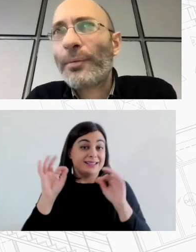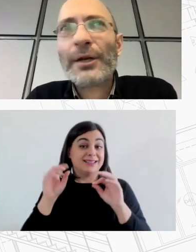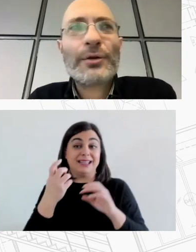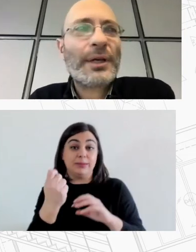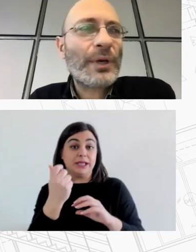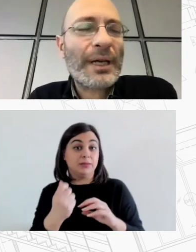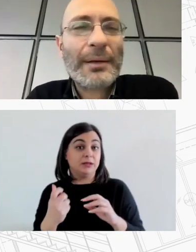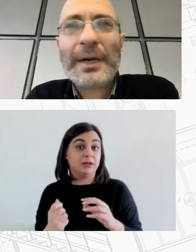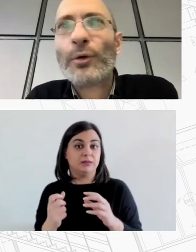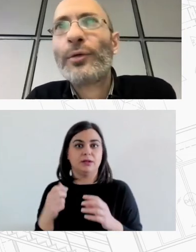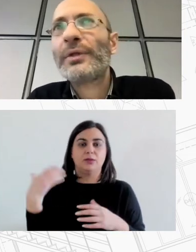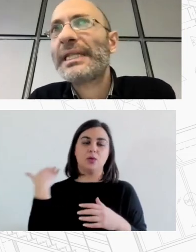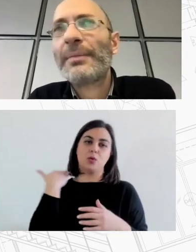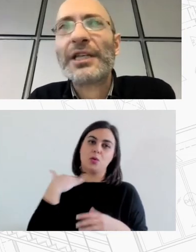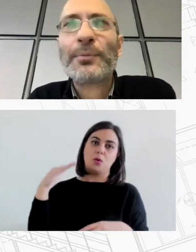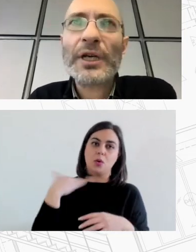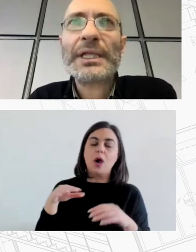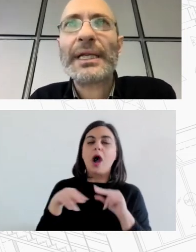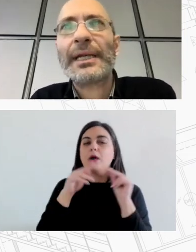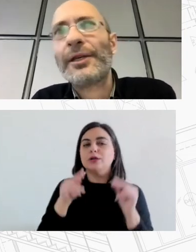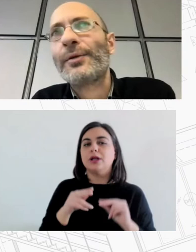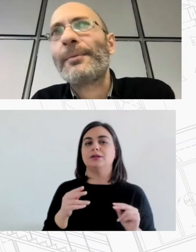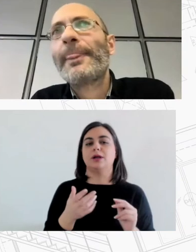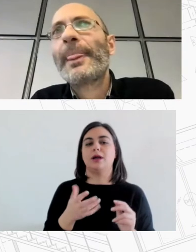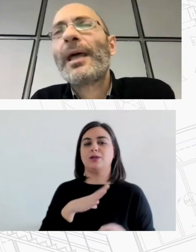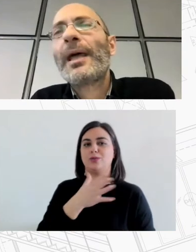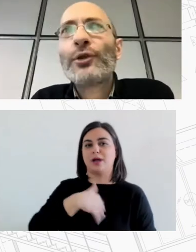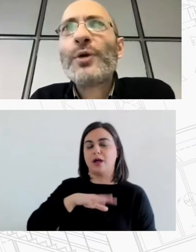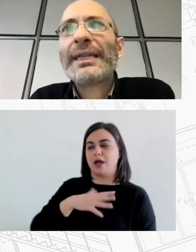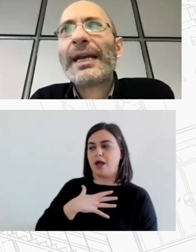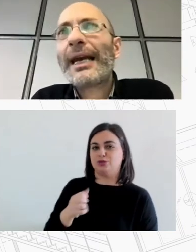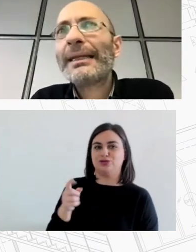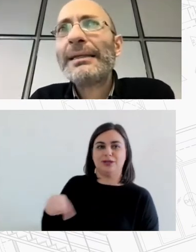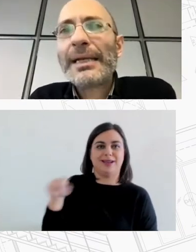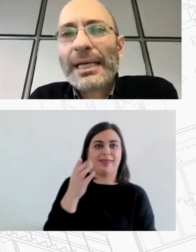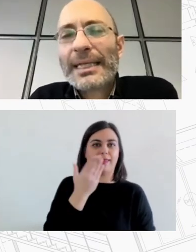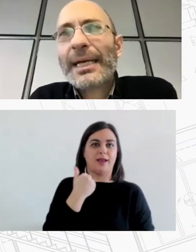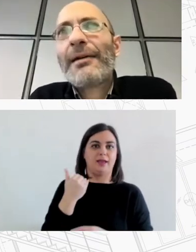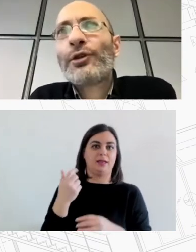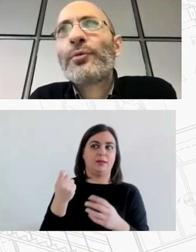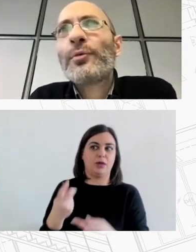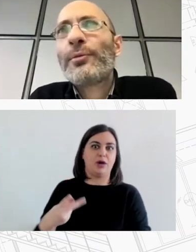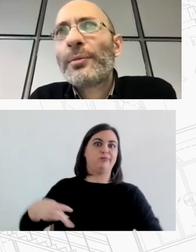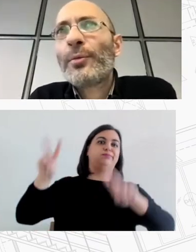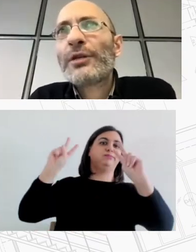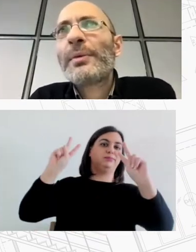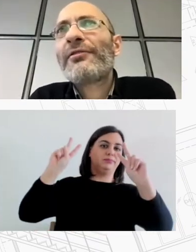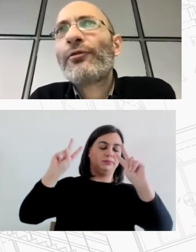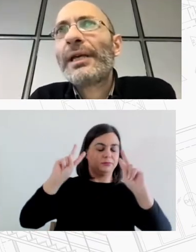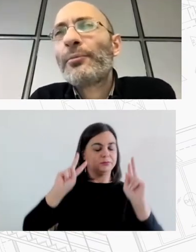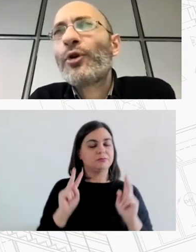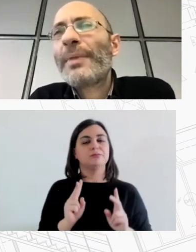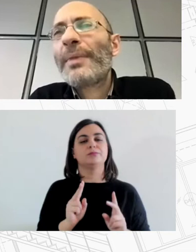δεδομένων που να παρακολουθούν τις θυμές πόλεις ή ενοικίων Αυτό αντανακλάται σε αυτό που θα μπορούσαμε να ονομάσουμε